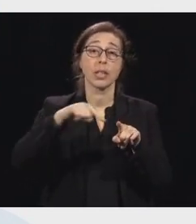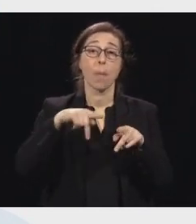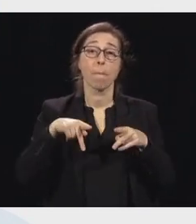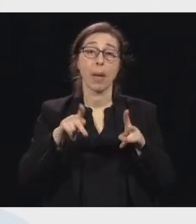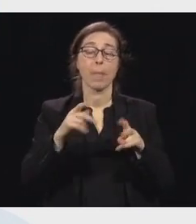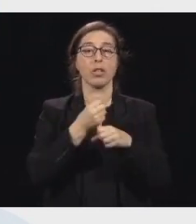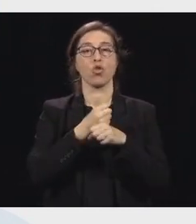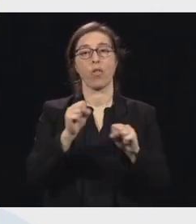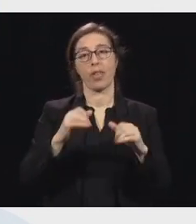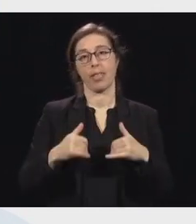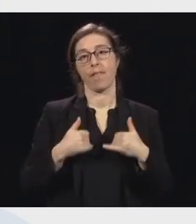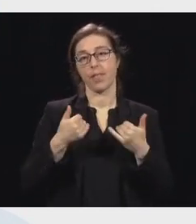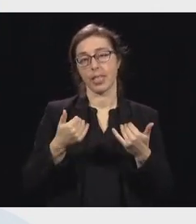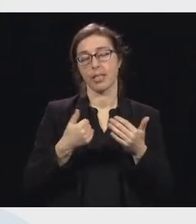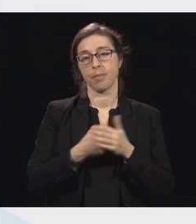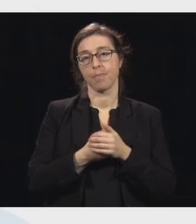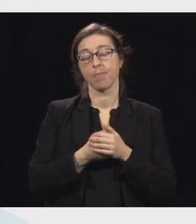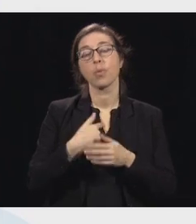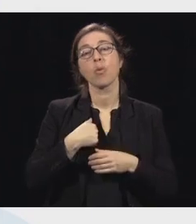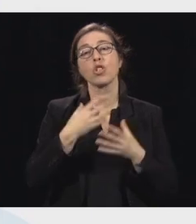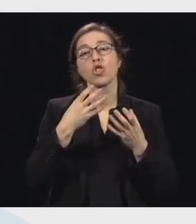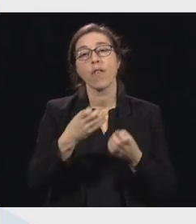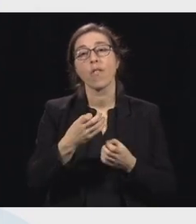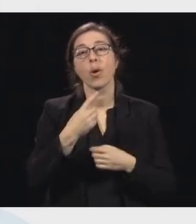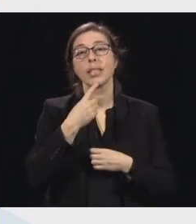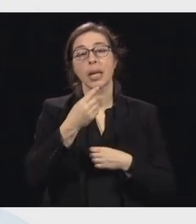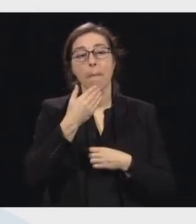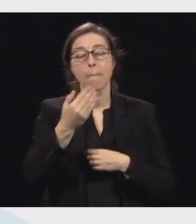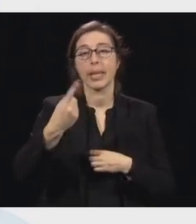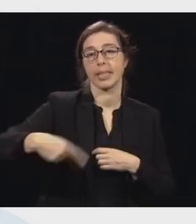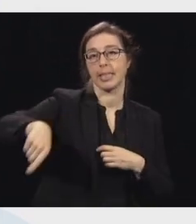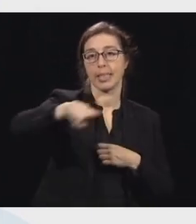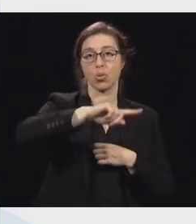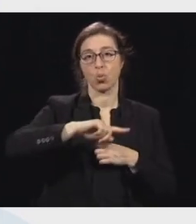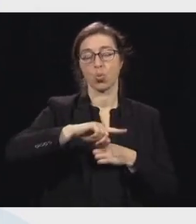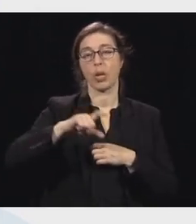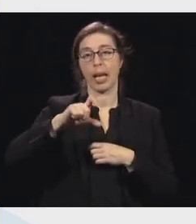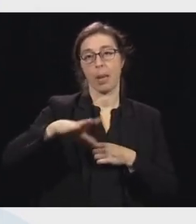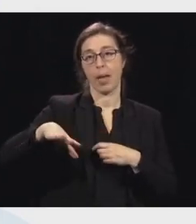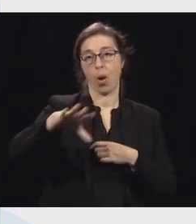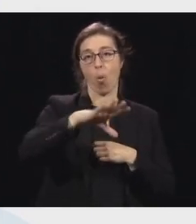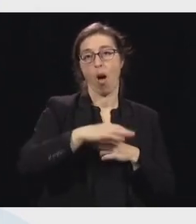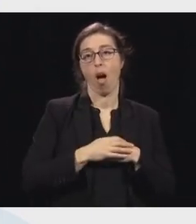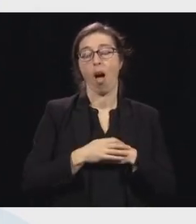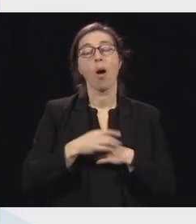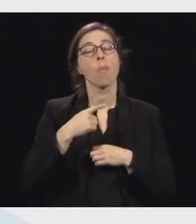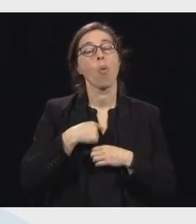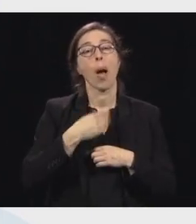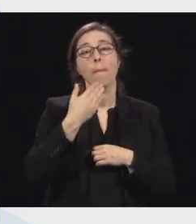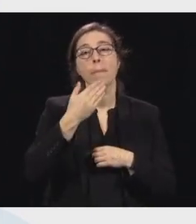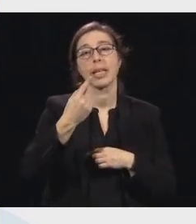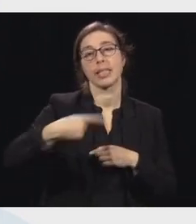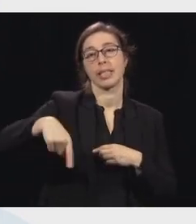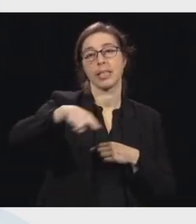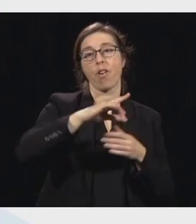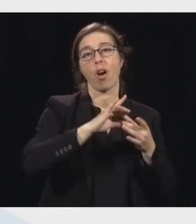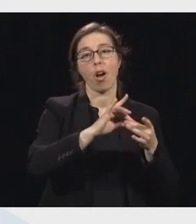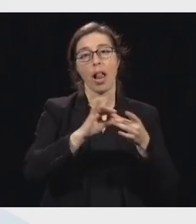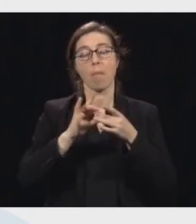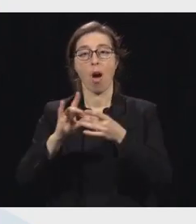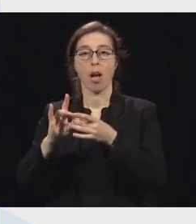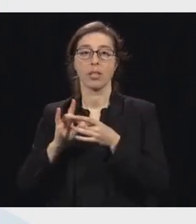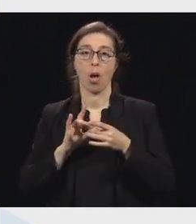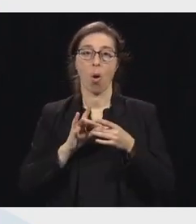Donc, moi, je veux remercier tous les Québécois. Je vous remercie pour votre collaboration. Puis